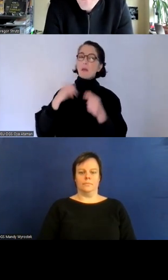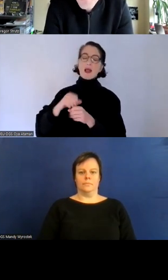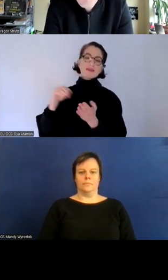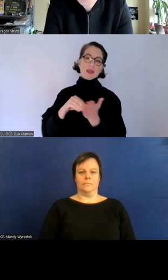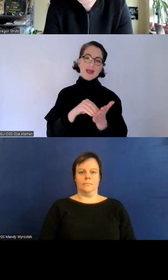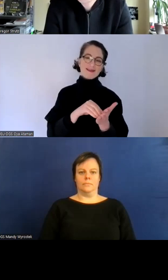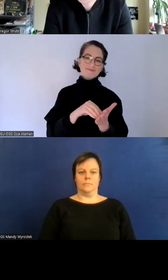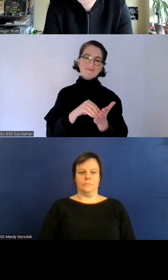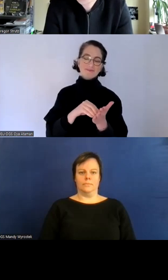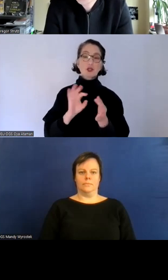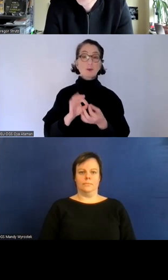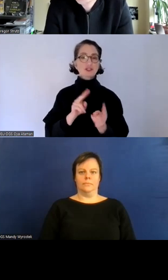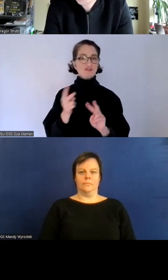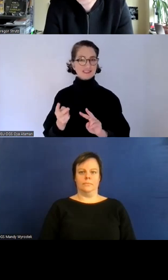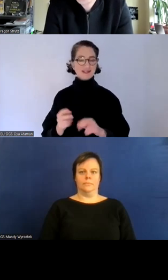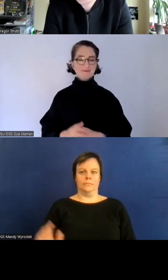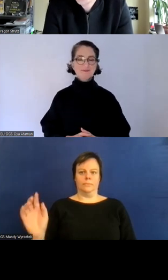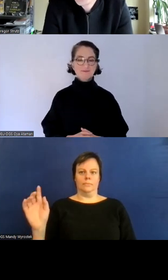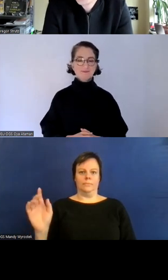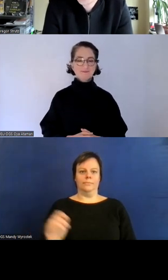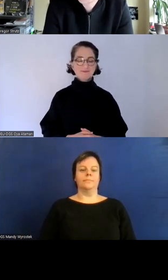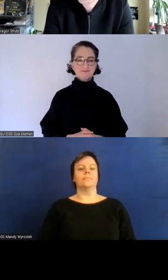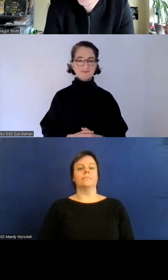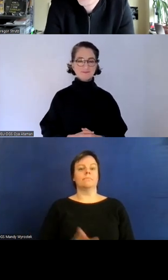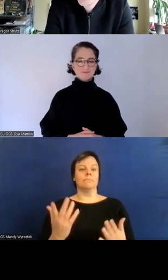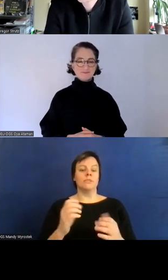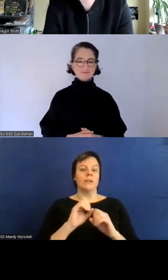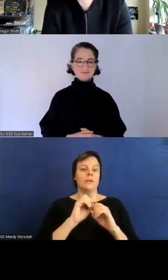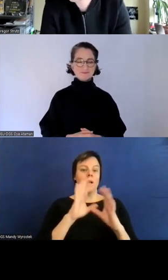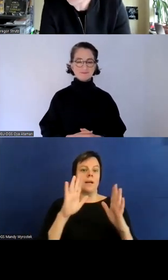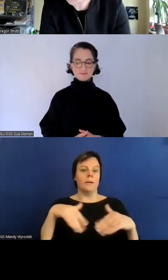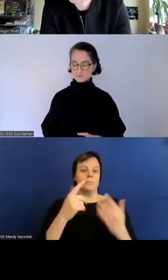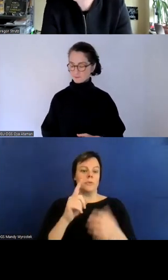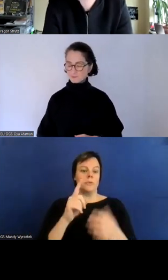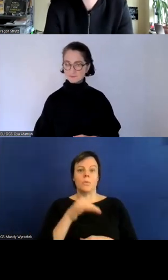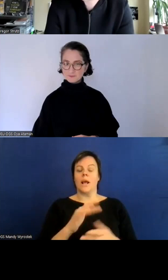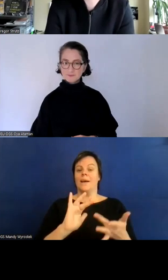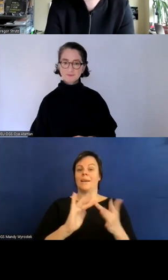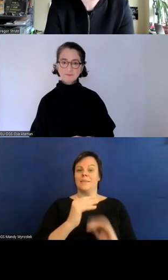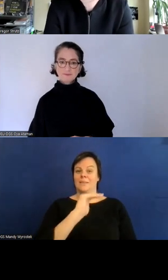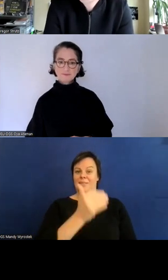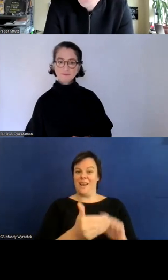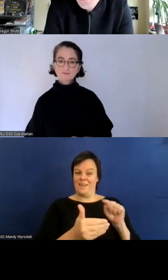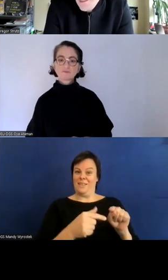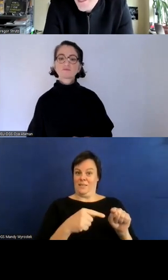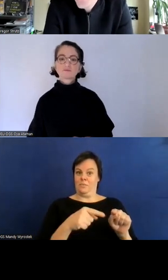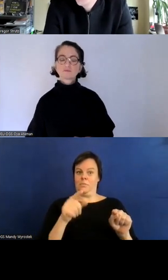es gibt natürlich auch eine internetseite die sie finden wenn sie ssb eu center